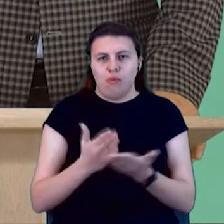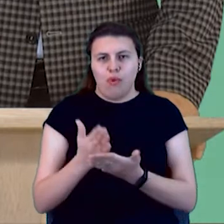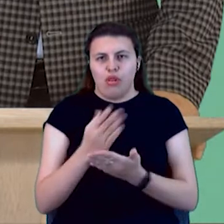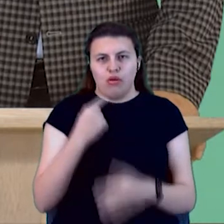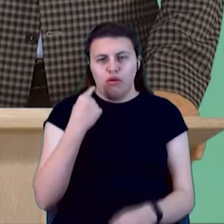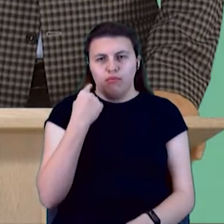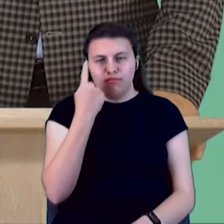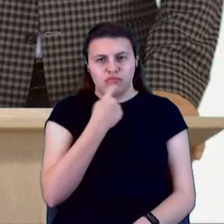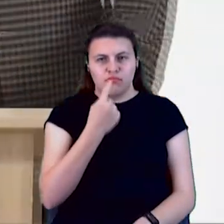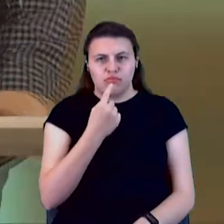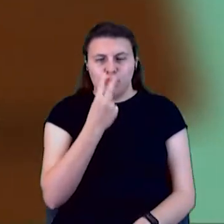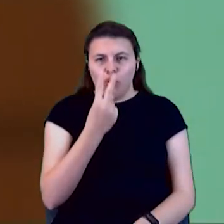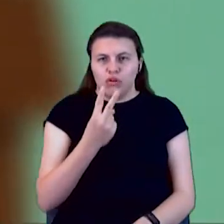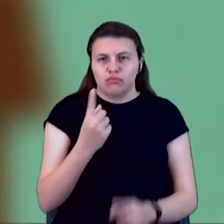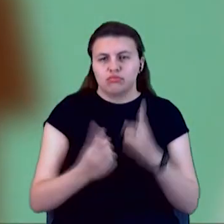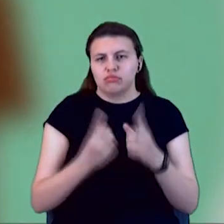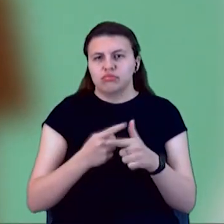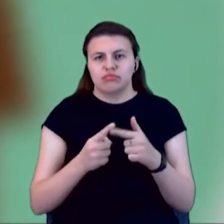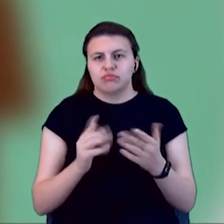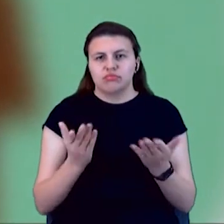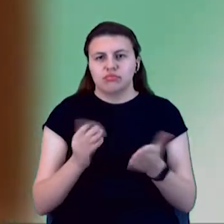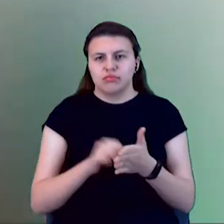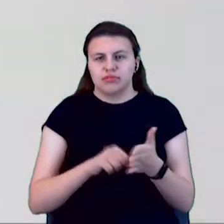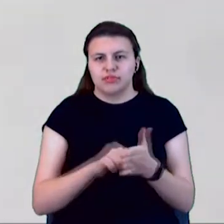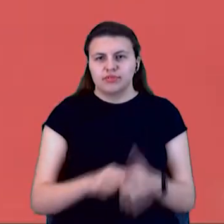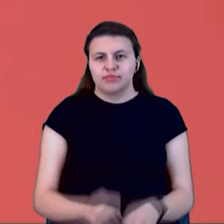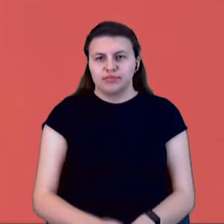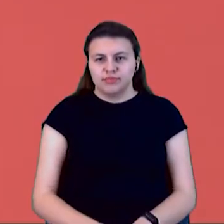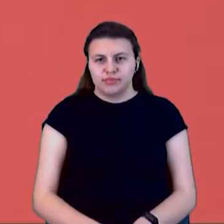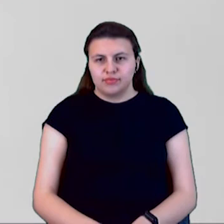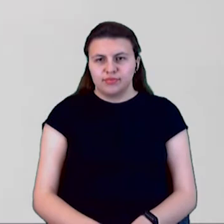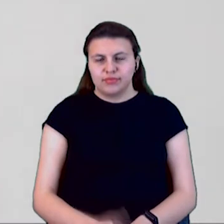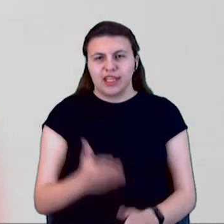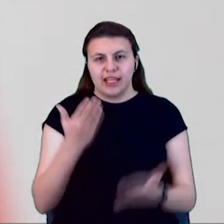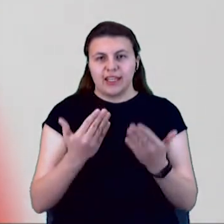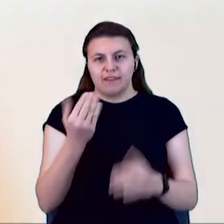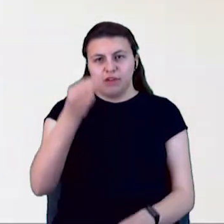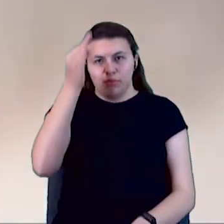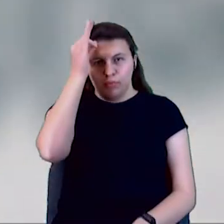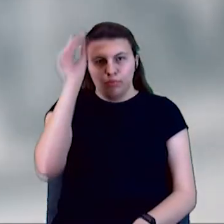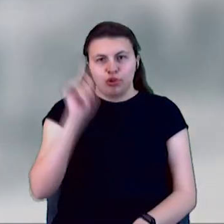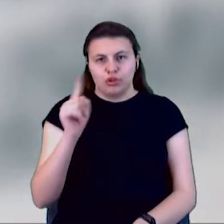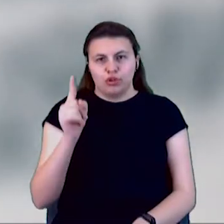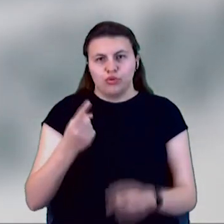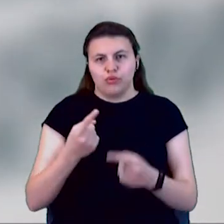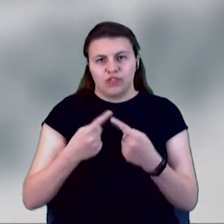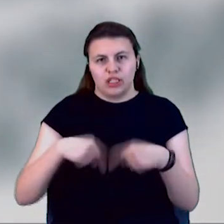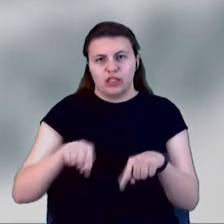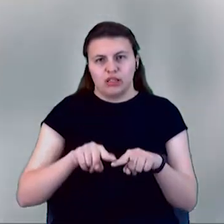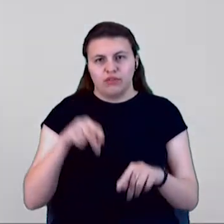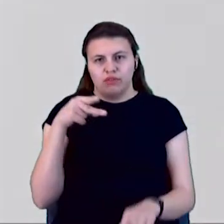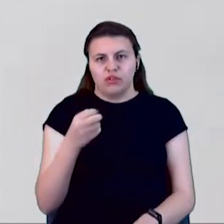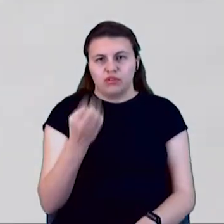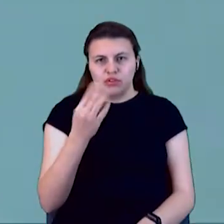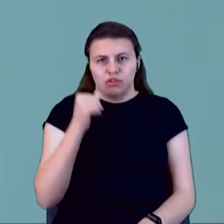інше? Тридця секунд. Ну, якщо ви помните, що відбувалося в країні в 2014 році, то тоді